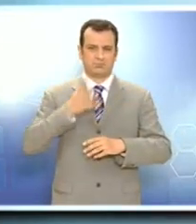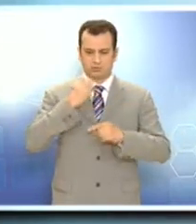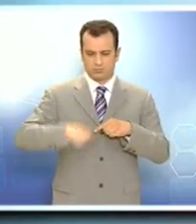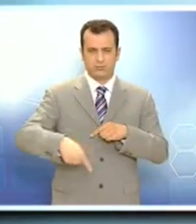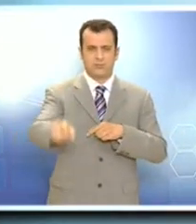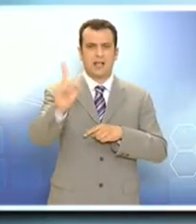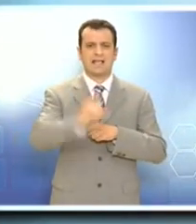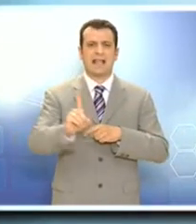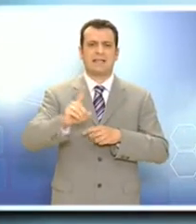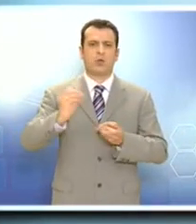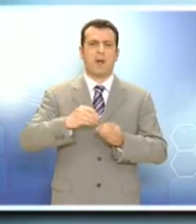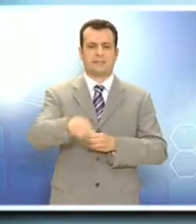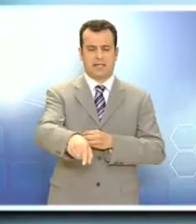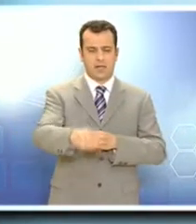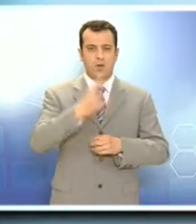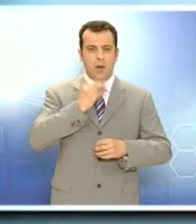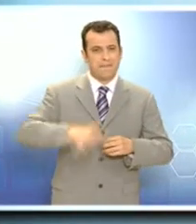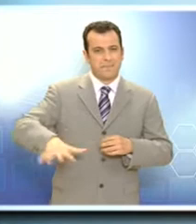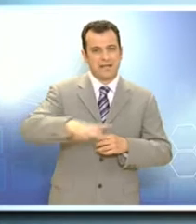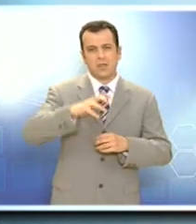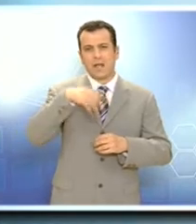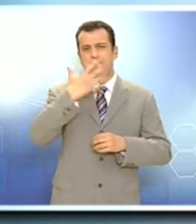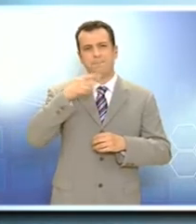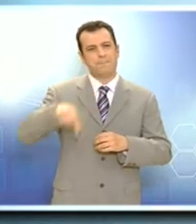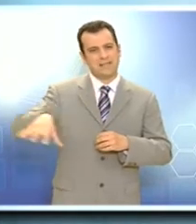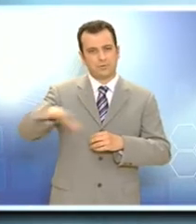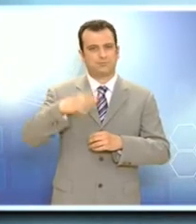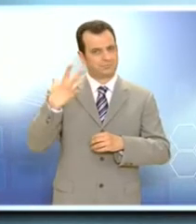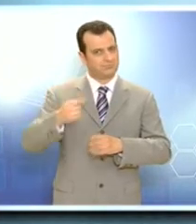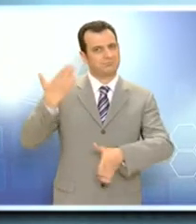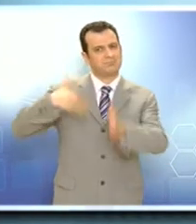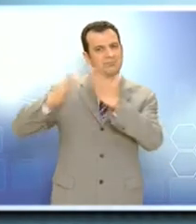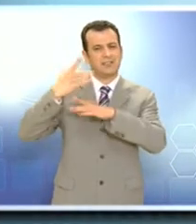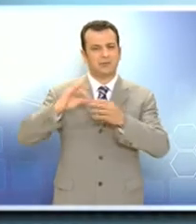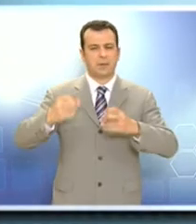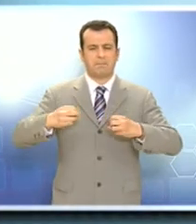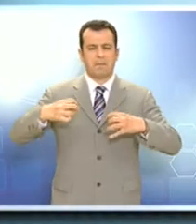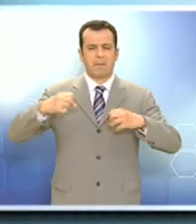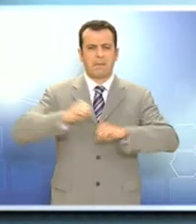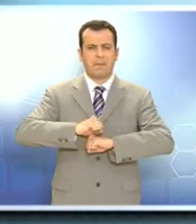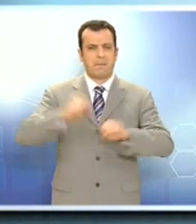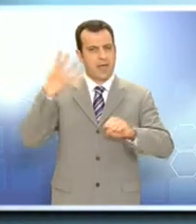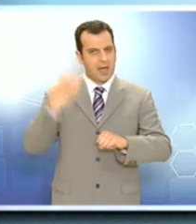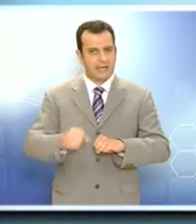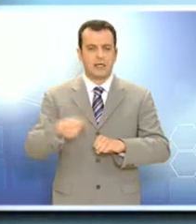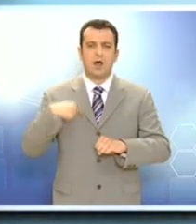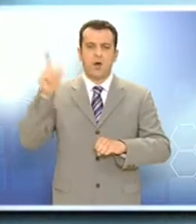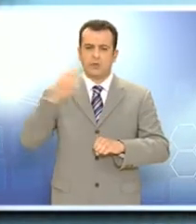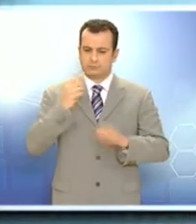ώψη της Κυριακής του Πάσχα. Καθώς σε μια περιοχή της Μήλου, στον Τριοβάσαλο, υπάρχει ένα έθιμο με πολύ μεγάλες ποσότητες εκρηκτικών,